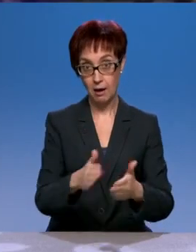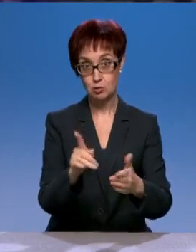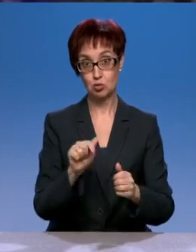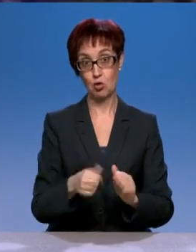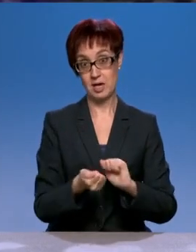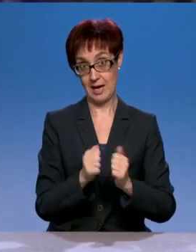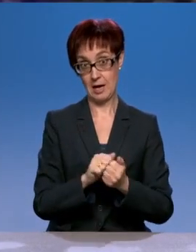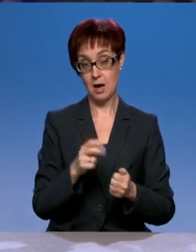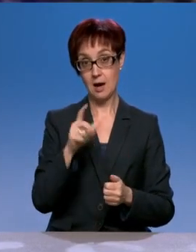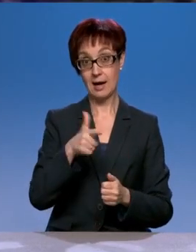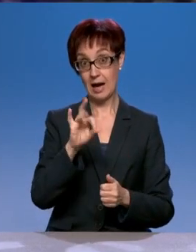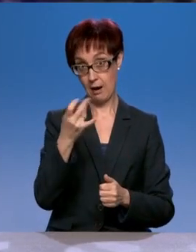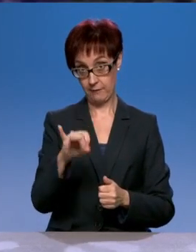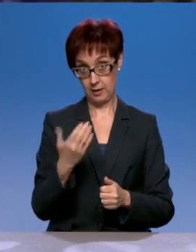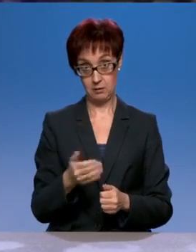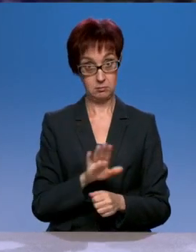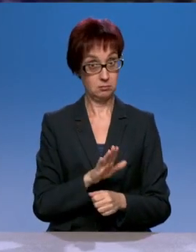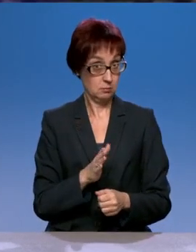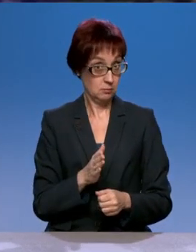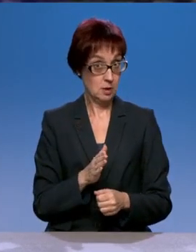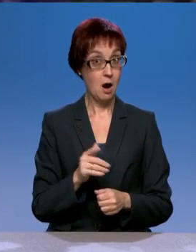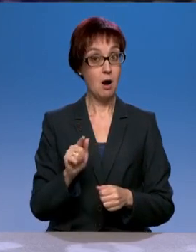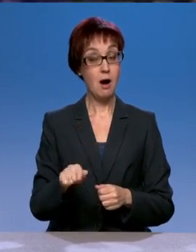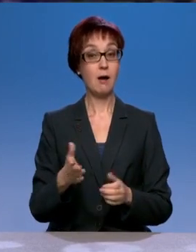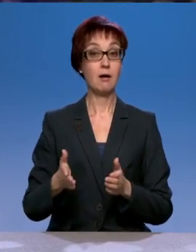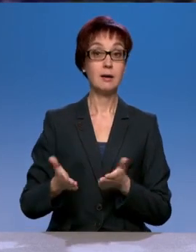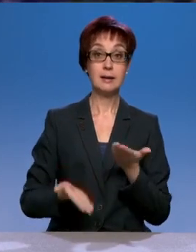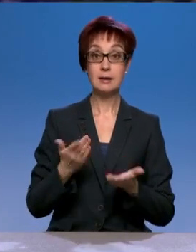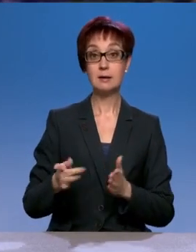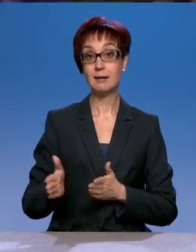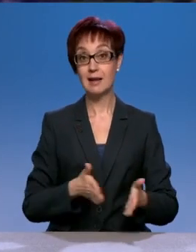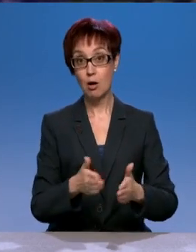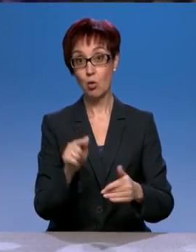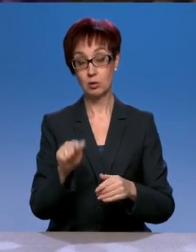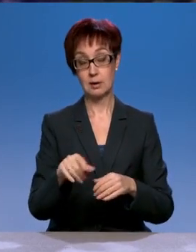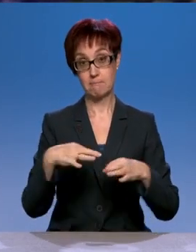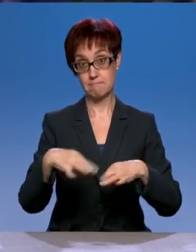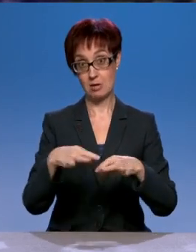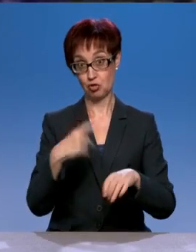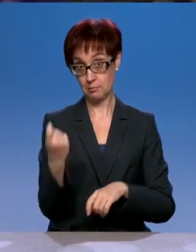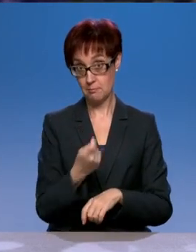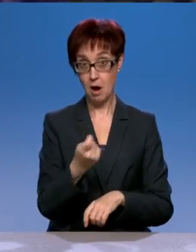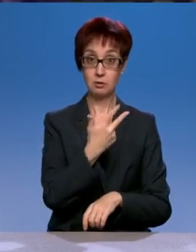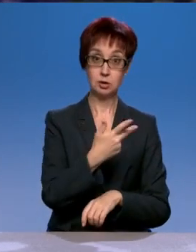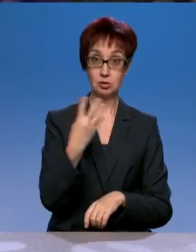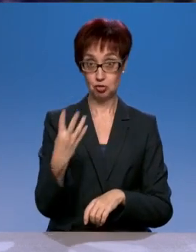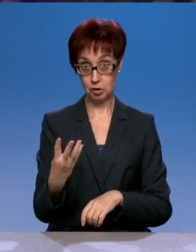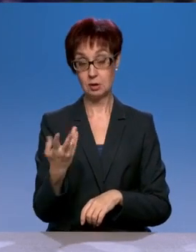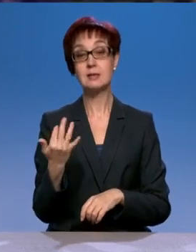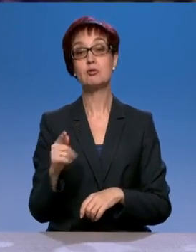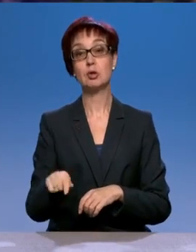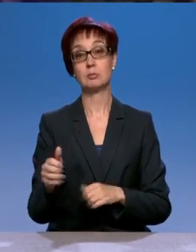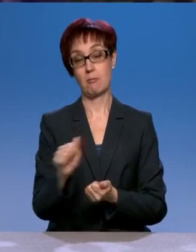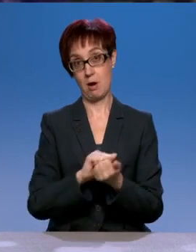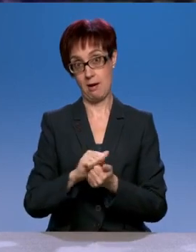по дороге, по которой проезжает в день, там, я не знаю, 3-4 машины, ну и для чего там пласть асфальт? Лучше эти деньги перенаправить на ремонт